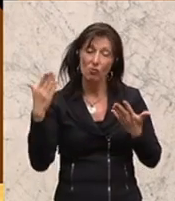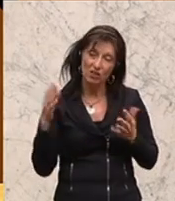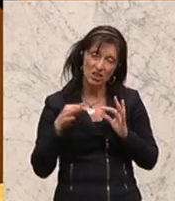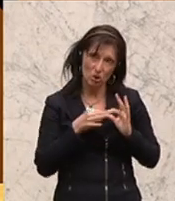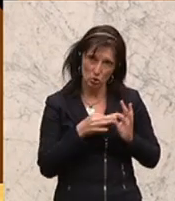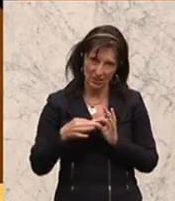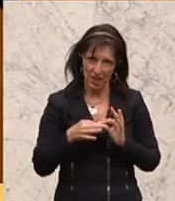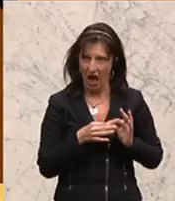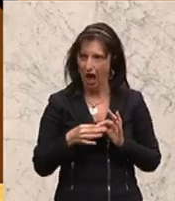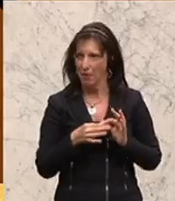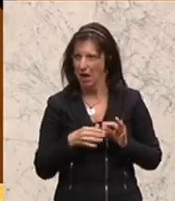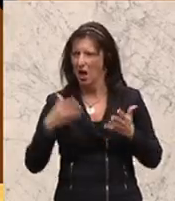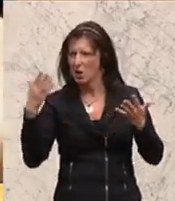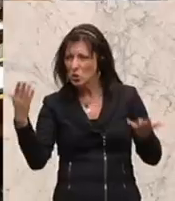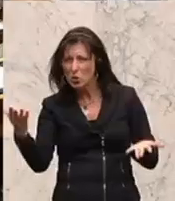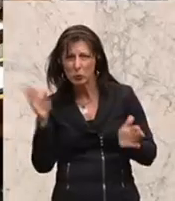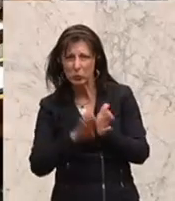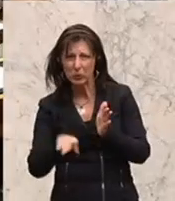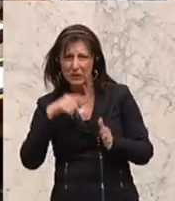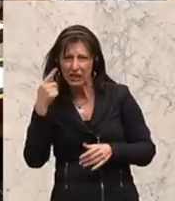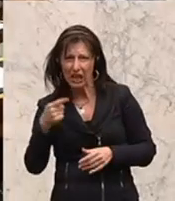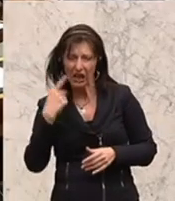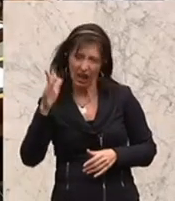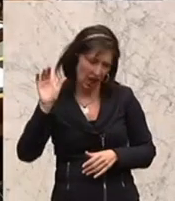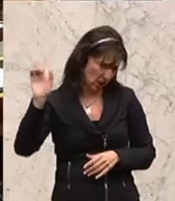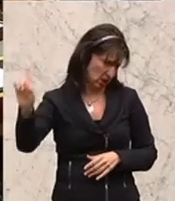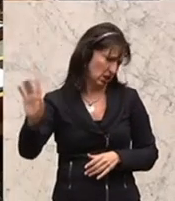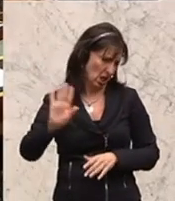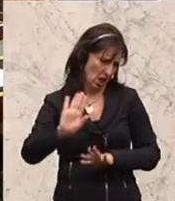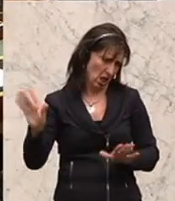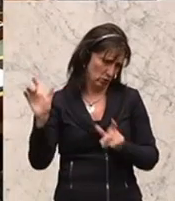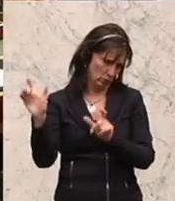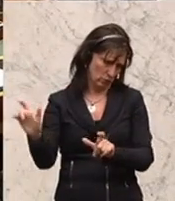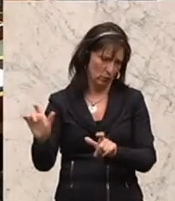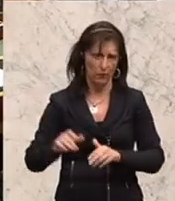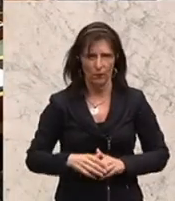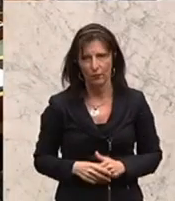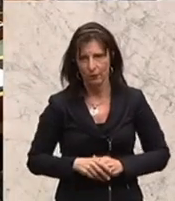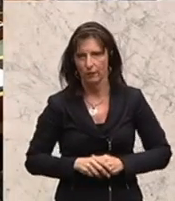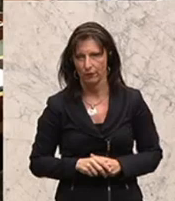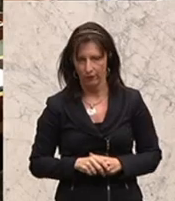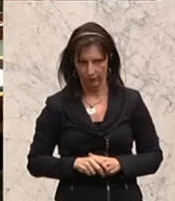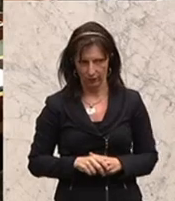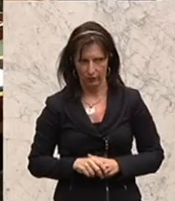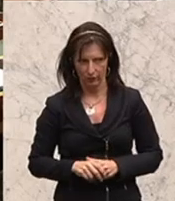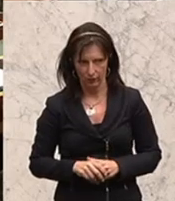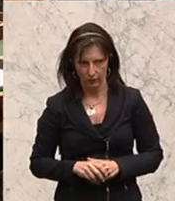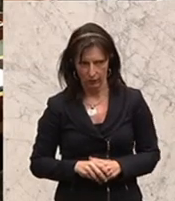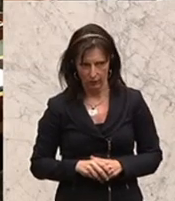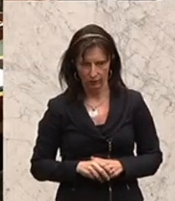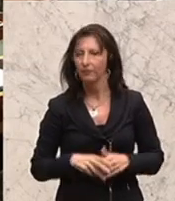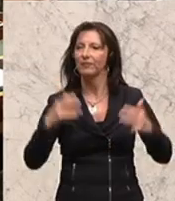Zusammenhang Polemik von Ihrer Seite. Danke. Die erhöhte Familienbeihilfe dürfe nicht auf den Bezug der